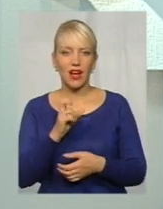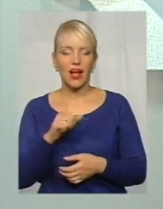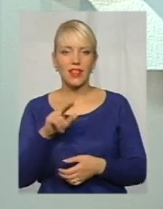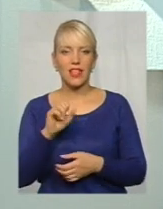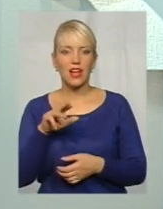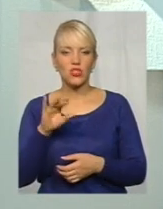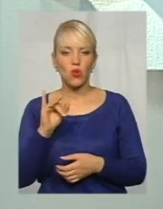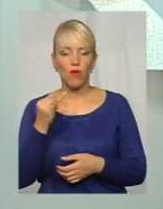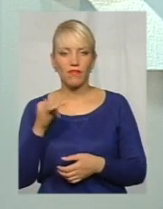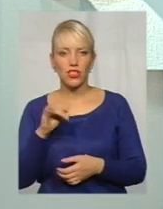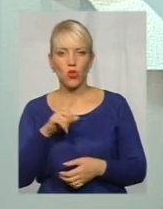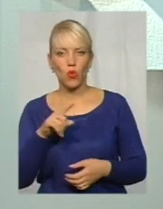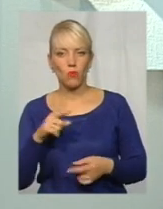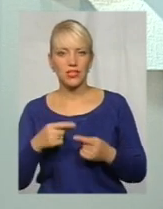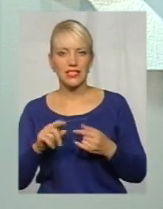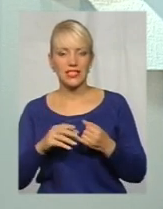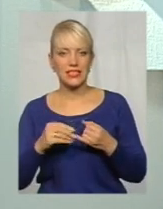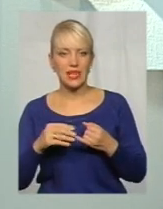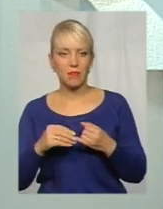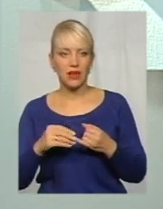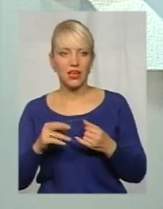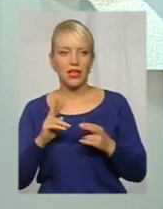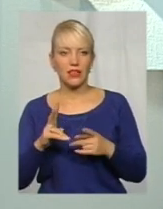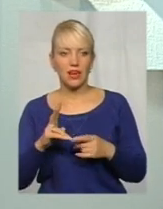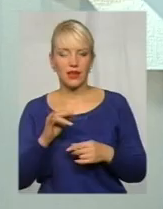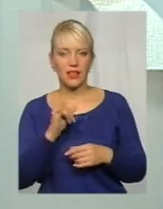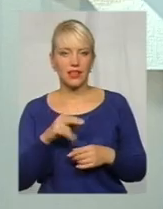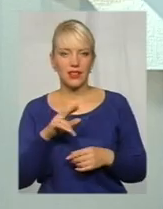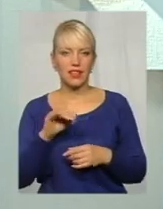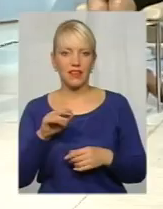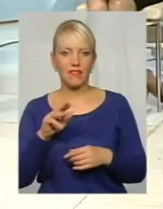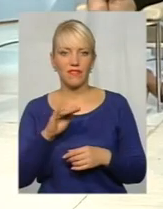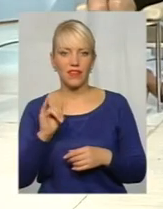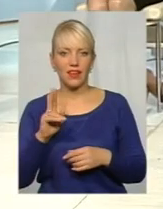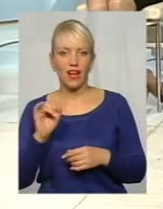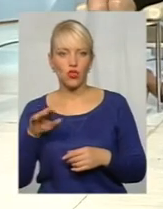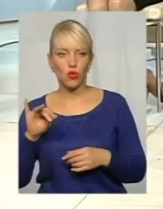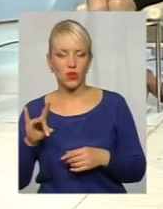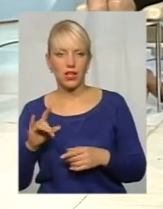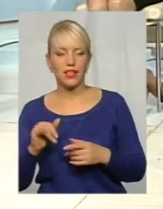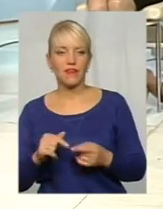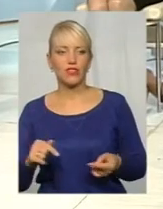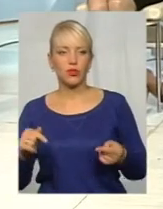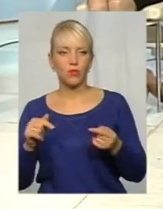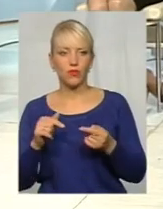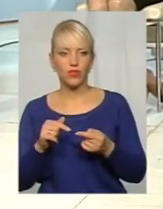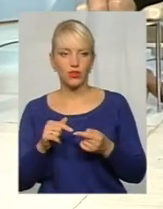цієї земельної ділянки як ідентифікатор. І, відповідно,